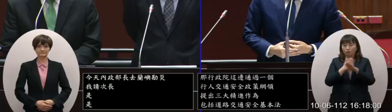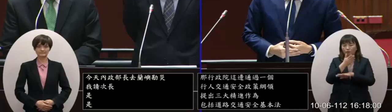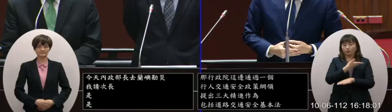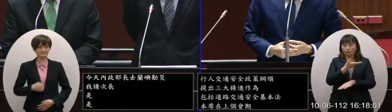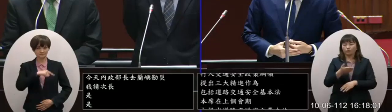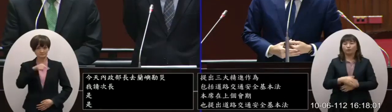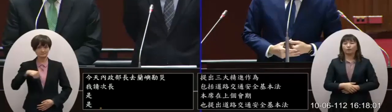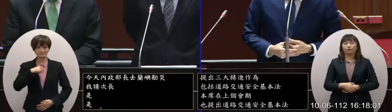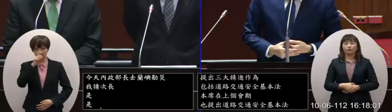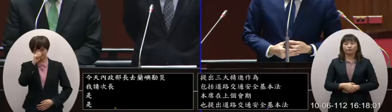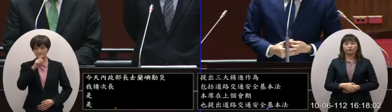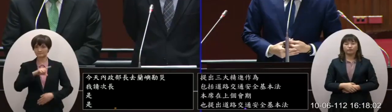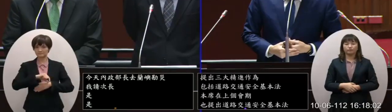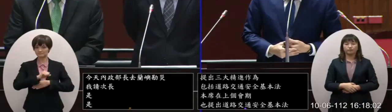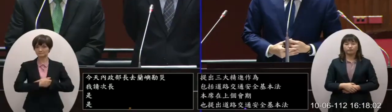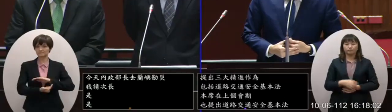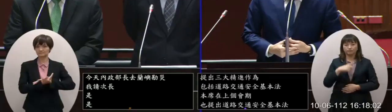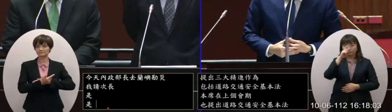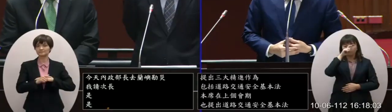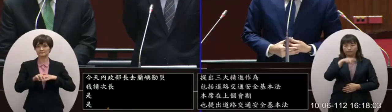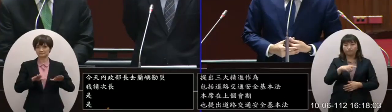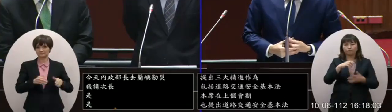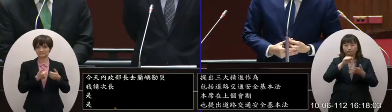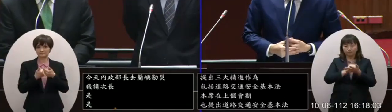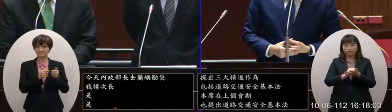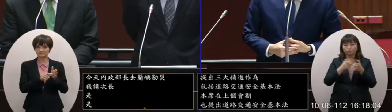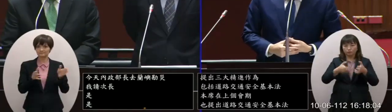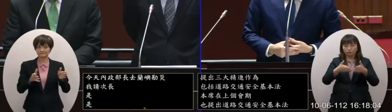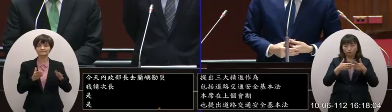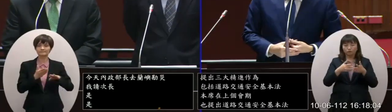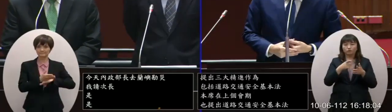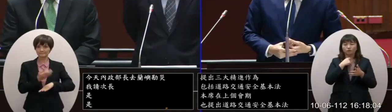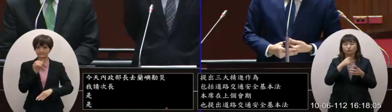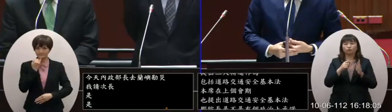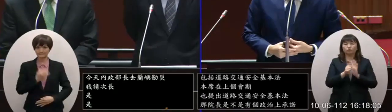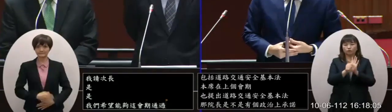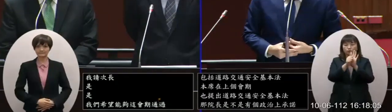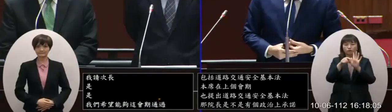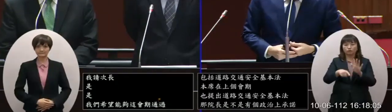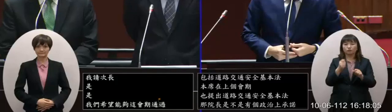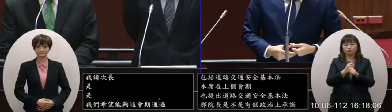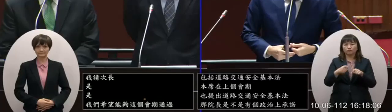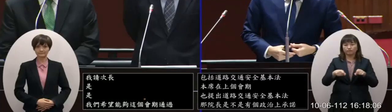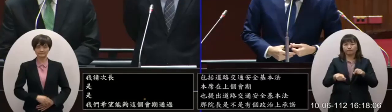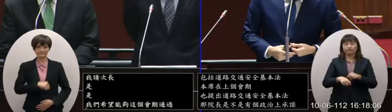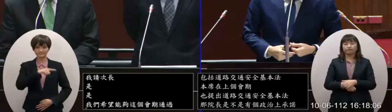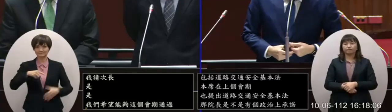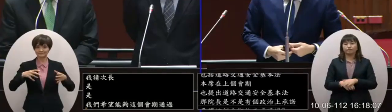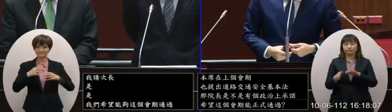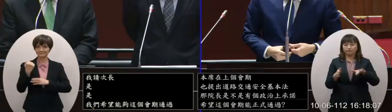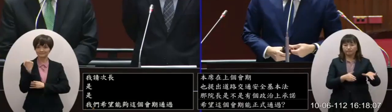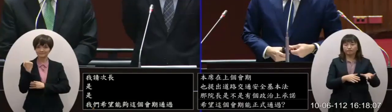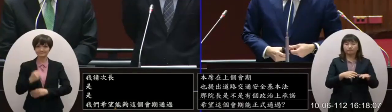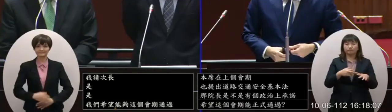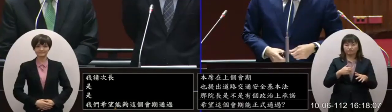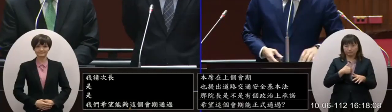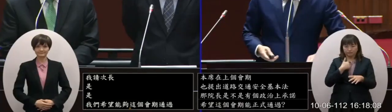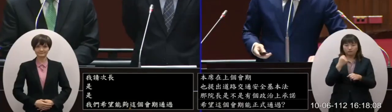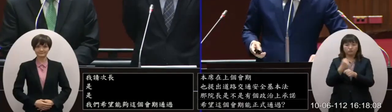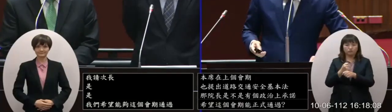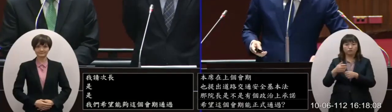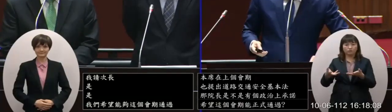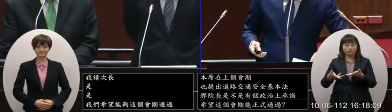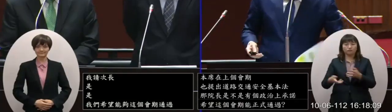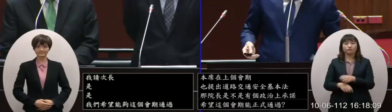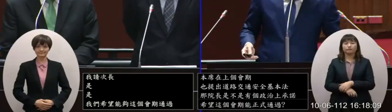過我們希望能夠這個會期通過那我們希望把它列為我們最重要的一起來推動的一個東西,好不好那其他就涉及到實際的作為